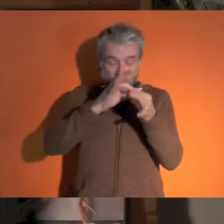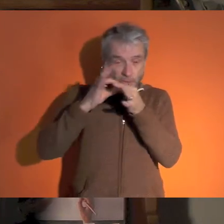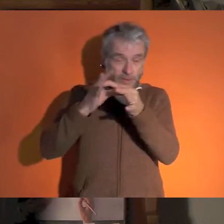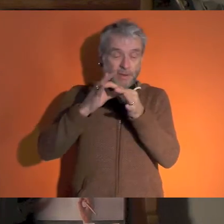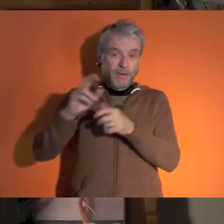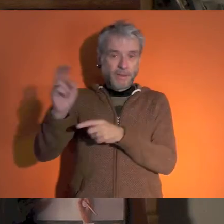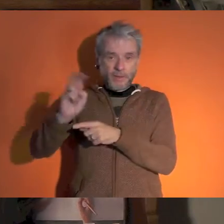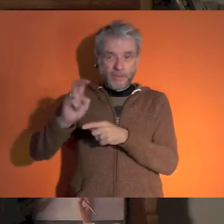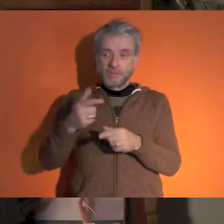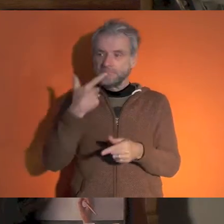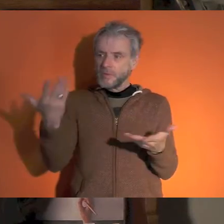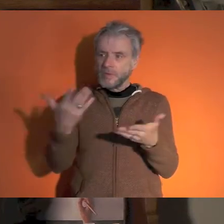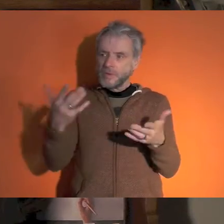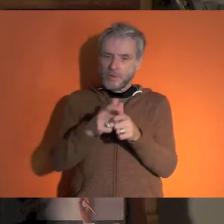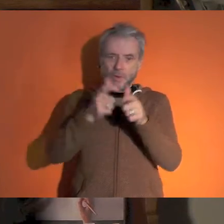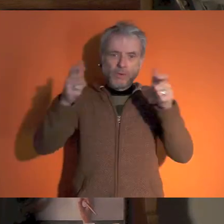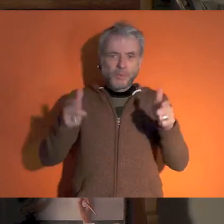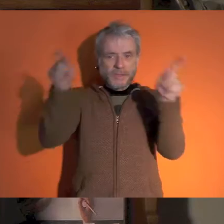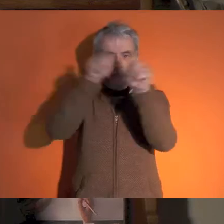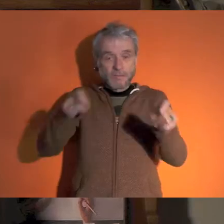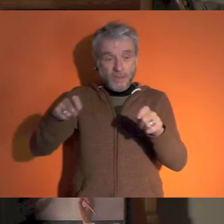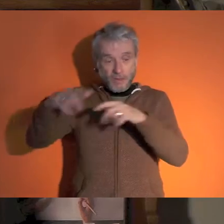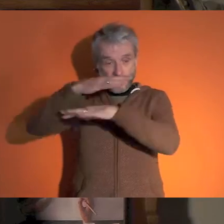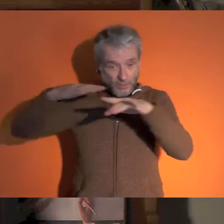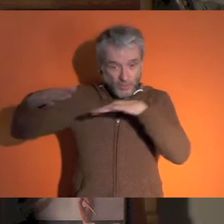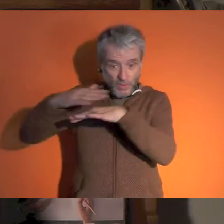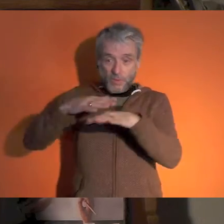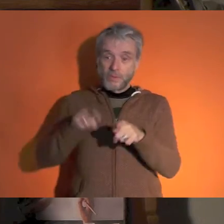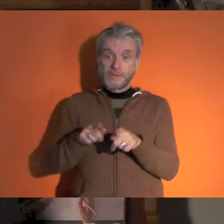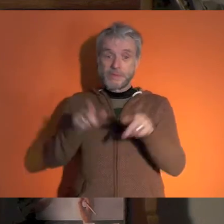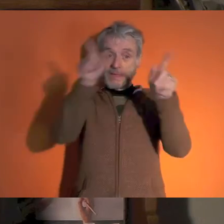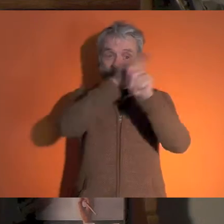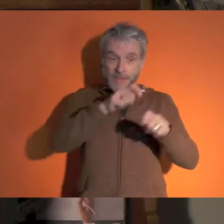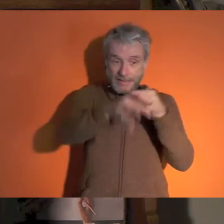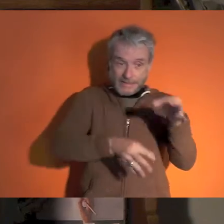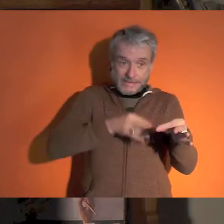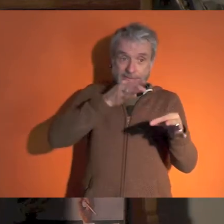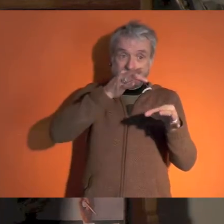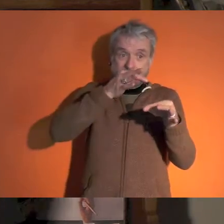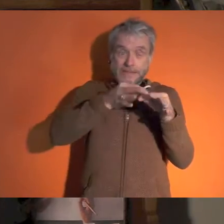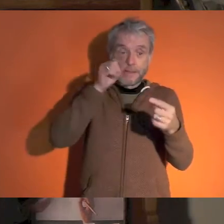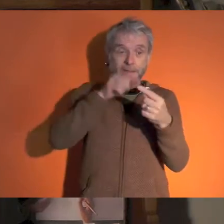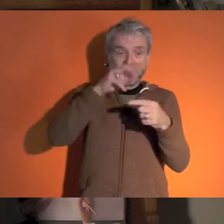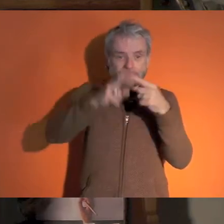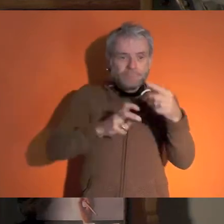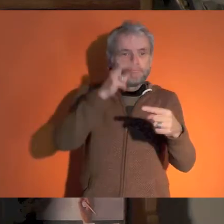sociale, solidaire et écologique. C'est-à-dire des entreprises qui sont respectueuses de leur environnement, respectueuses des cycles